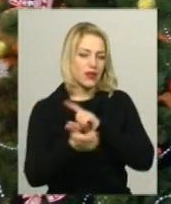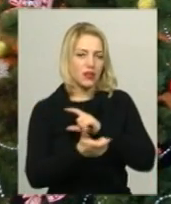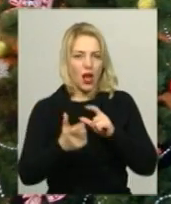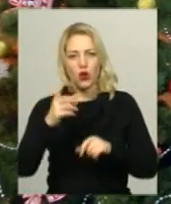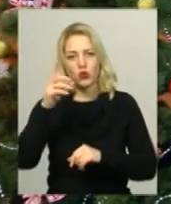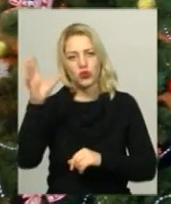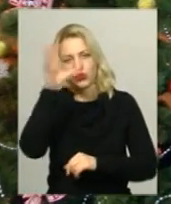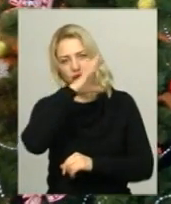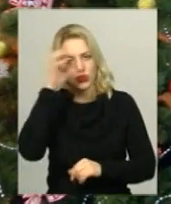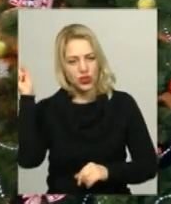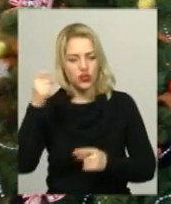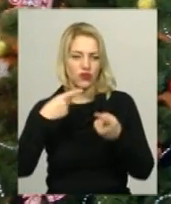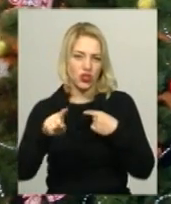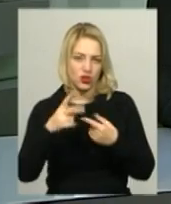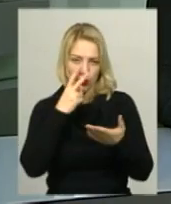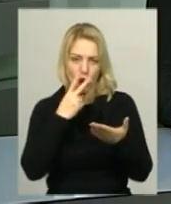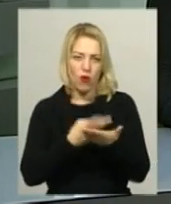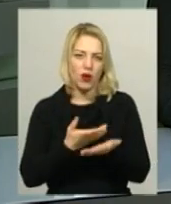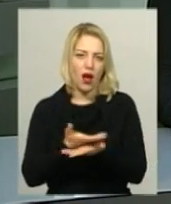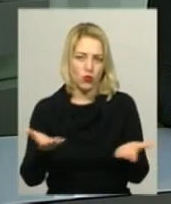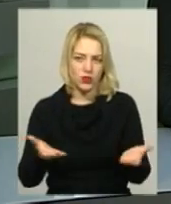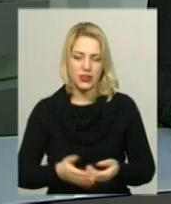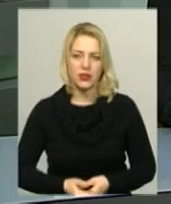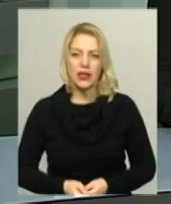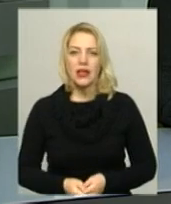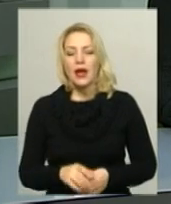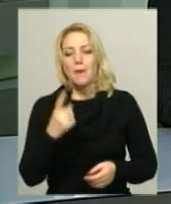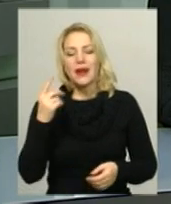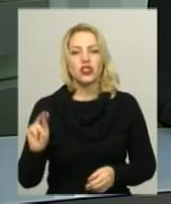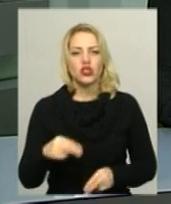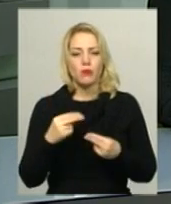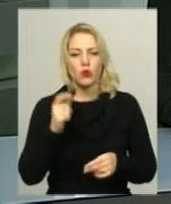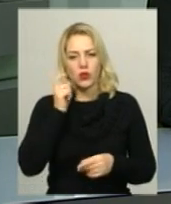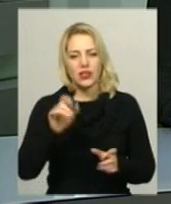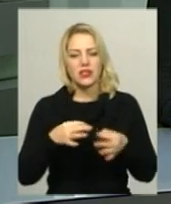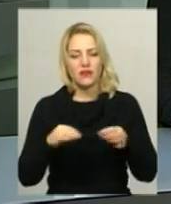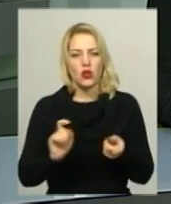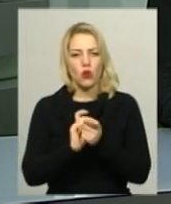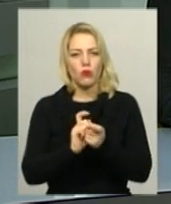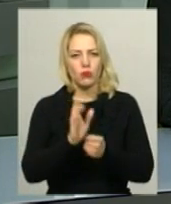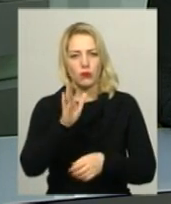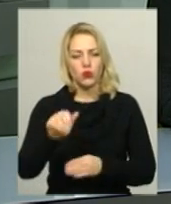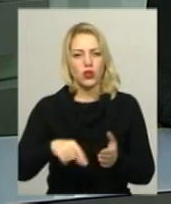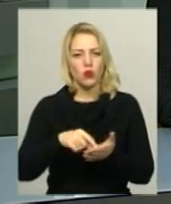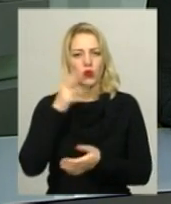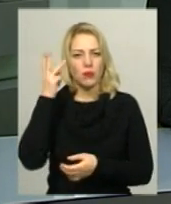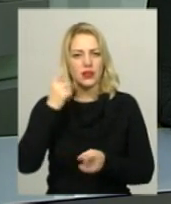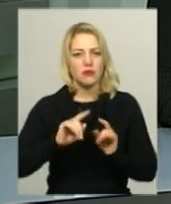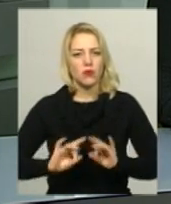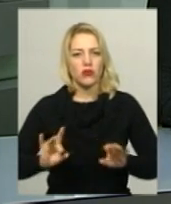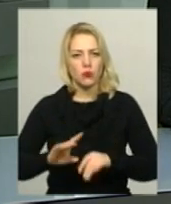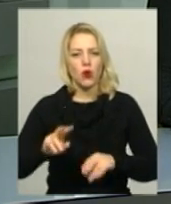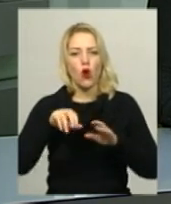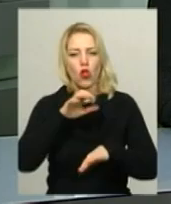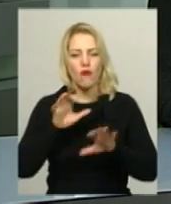іншому ракурсі. Перший чемпіонат України з двільної боротьби відбудеться у Хмельницькому. Про це повідомив голова